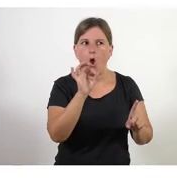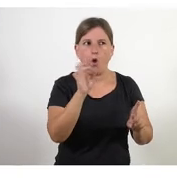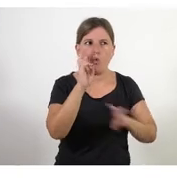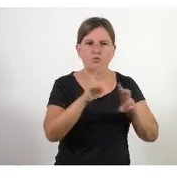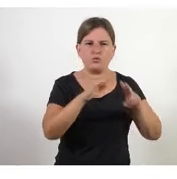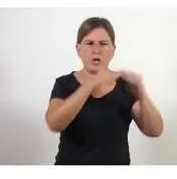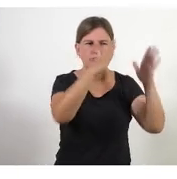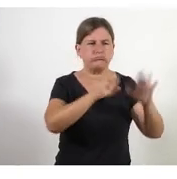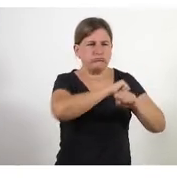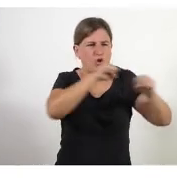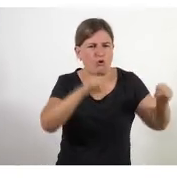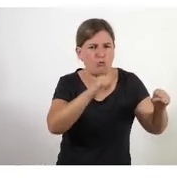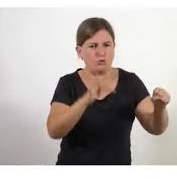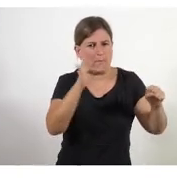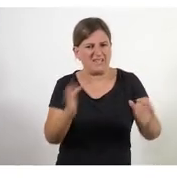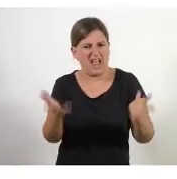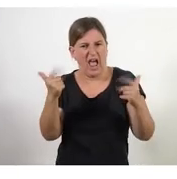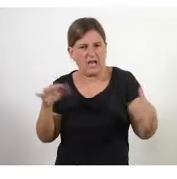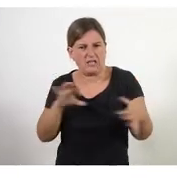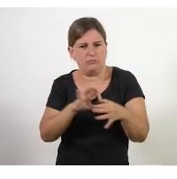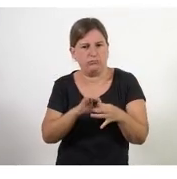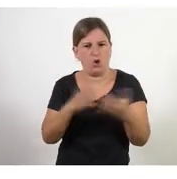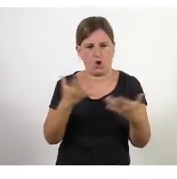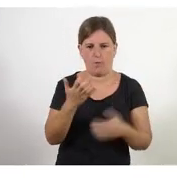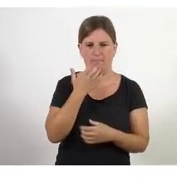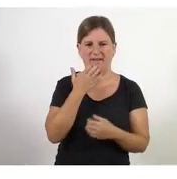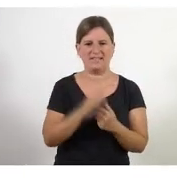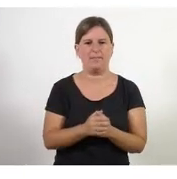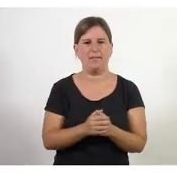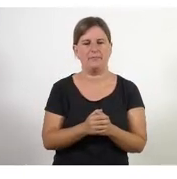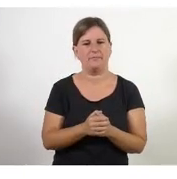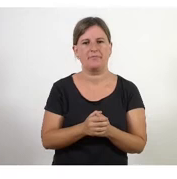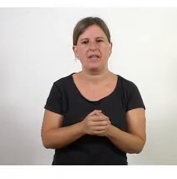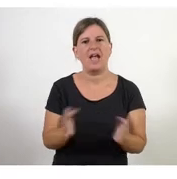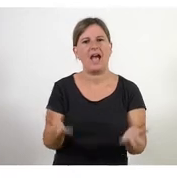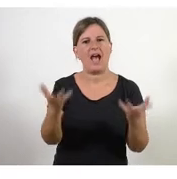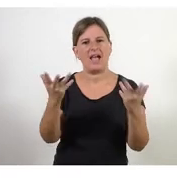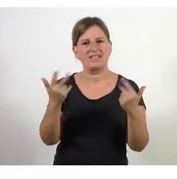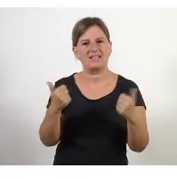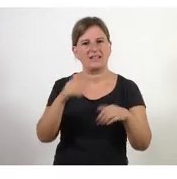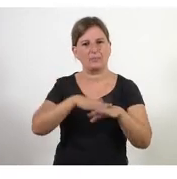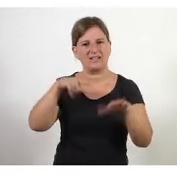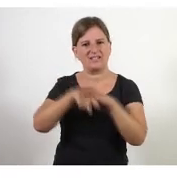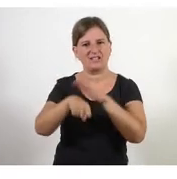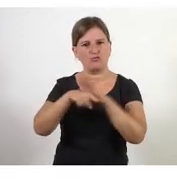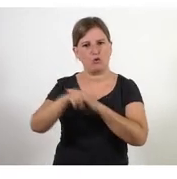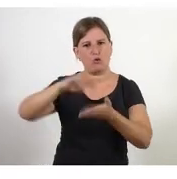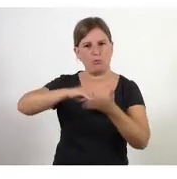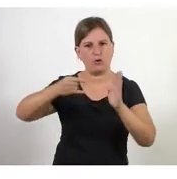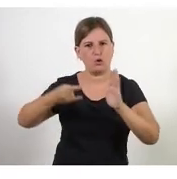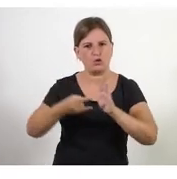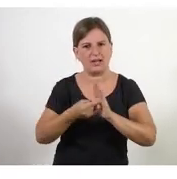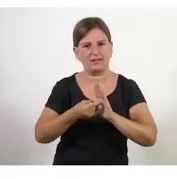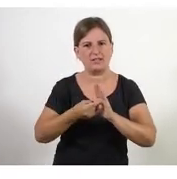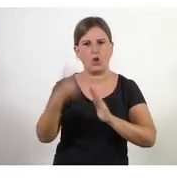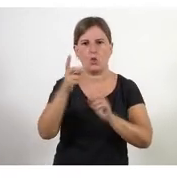a la mateixa vegada ok des d'aquí l'agilitat aplicada a la gestió de projectes hi ha